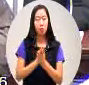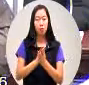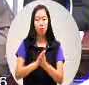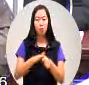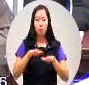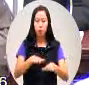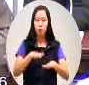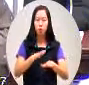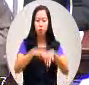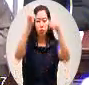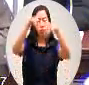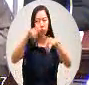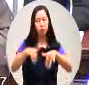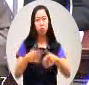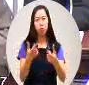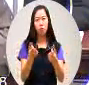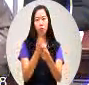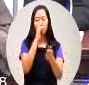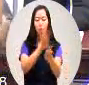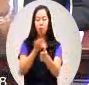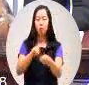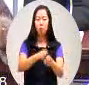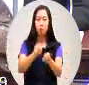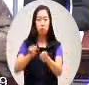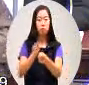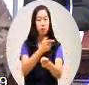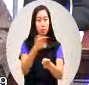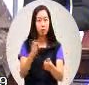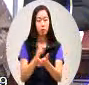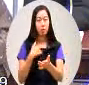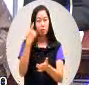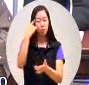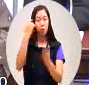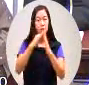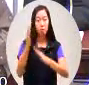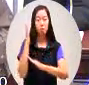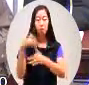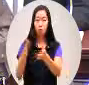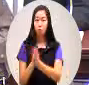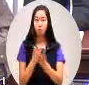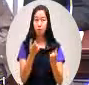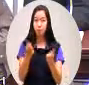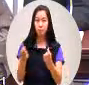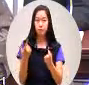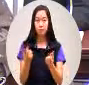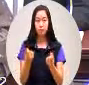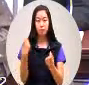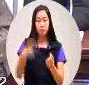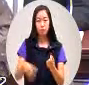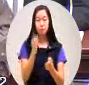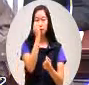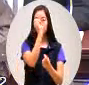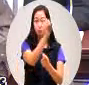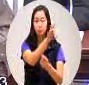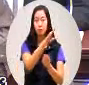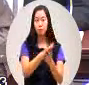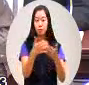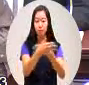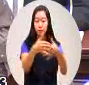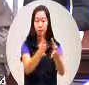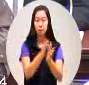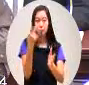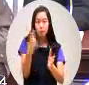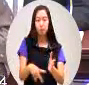它的受害也是非常的大那我想我跟市府团队会再跟交通部再